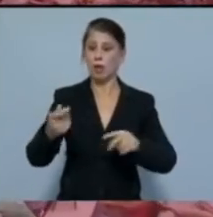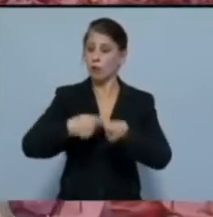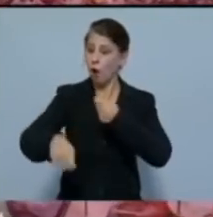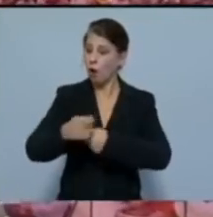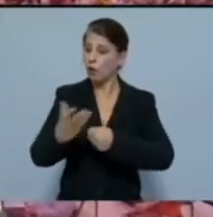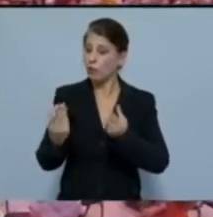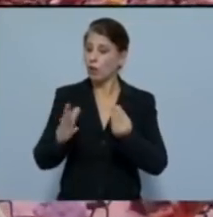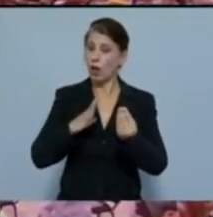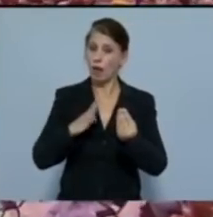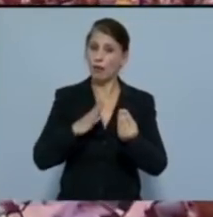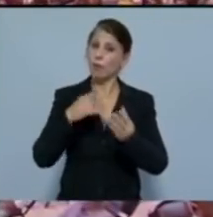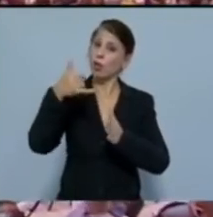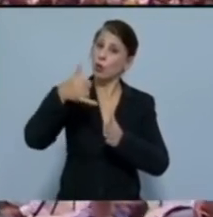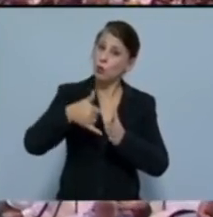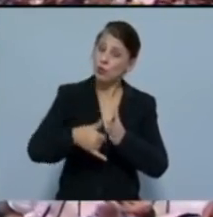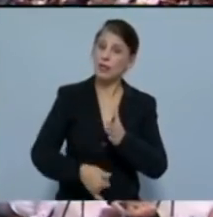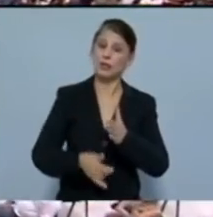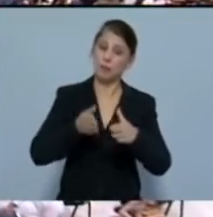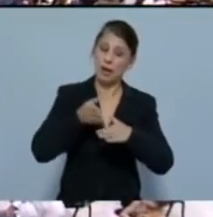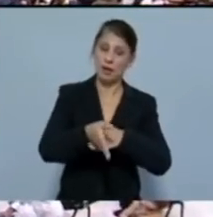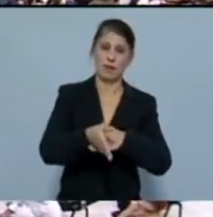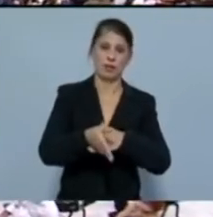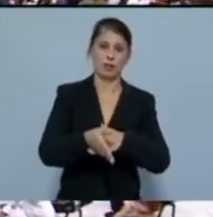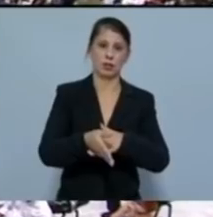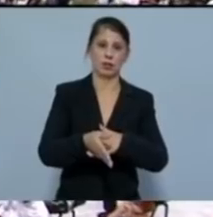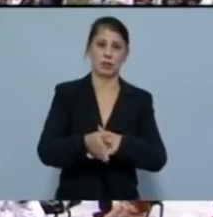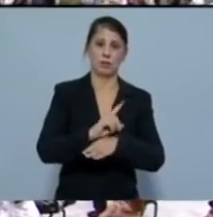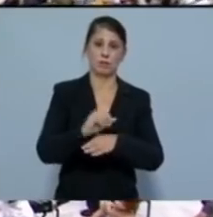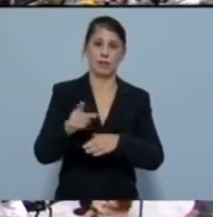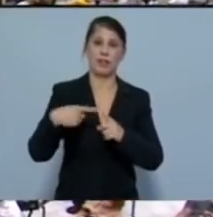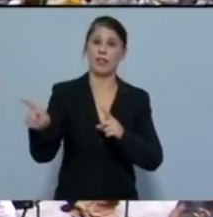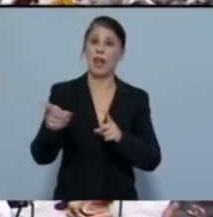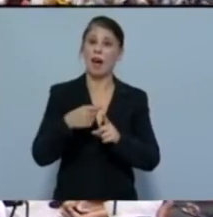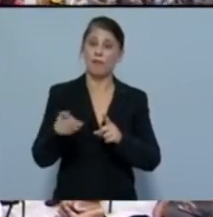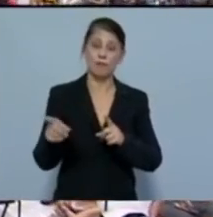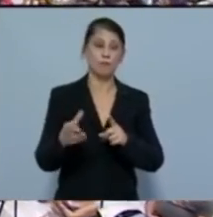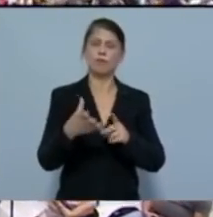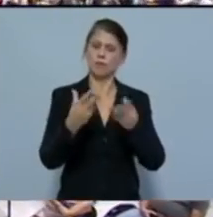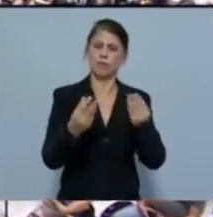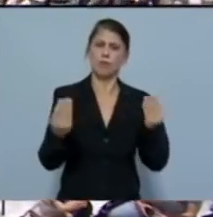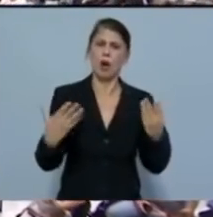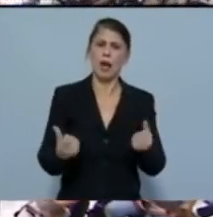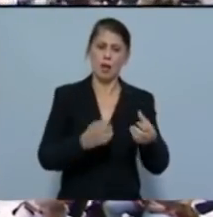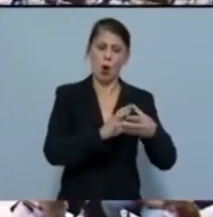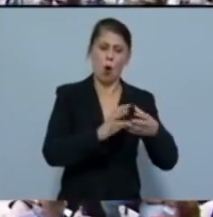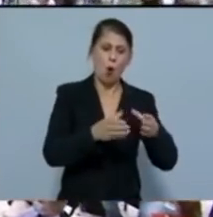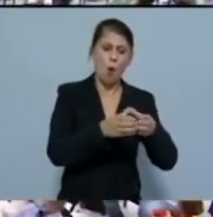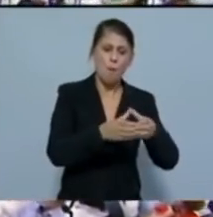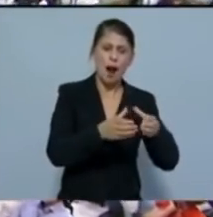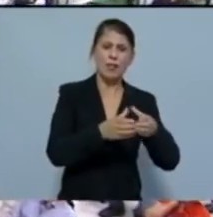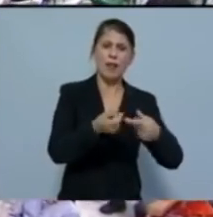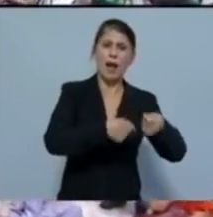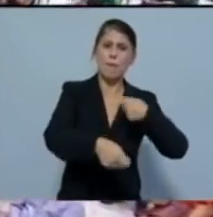κατανάλωσης και ουσιαστική παρέμβαση κατά των διαφόρων καρτέλ. Αυτές είναι ορισμένες